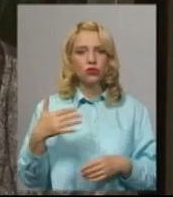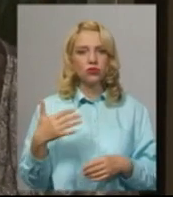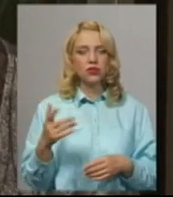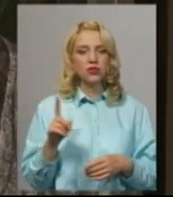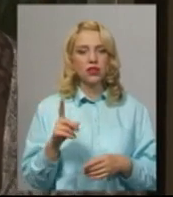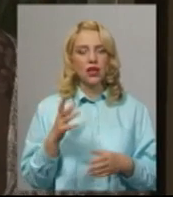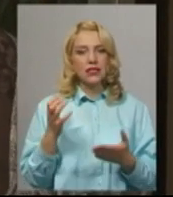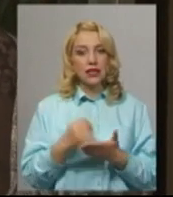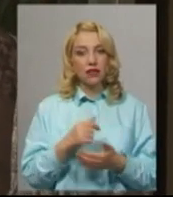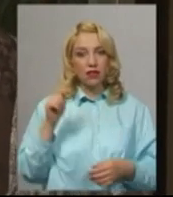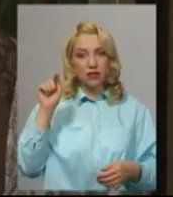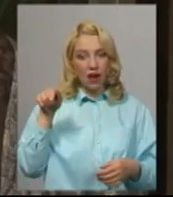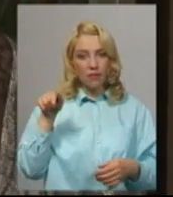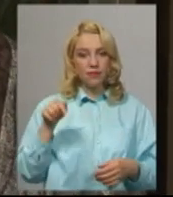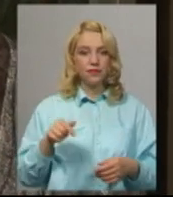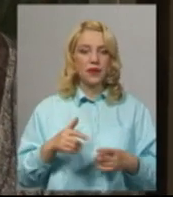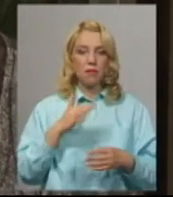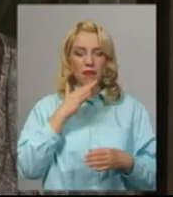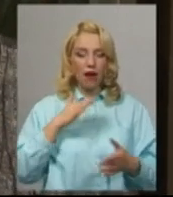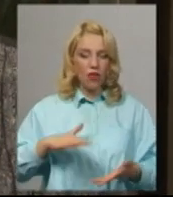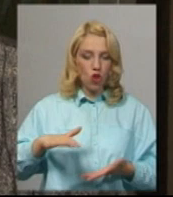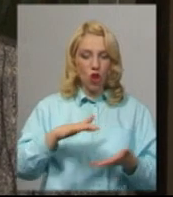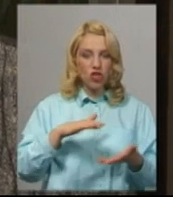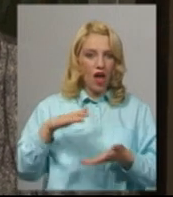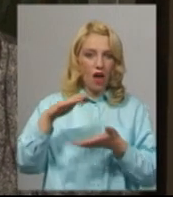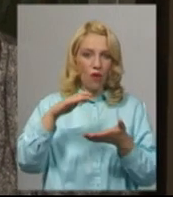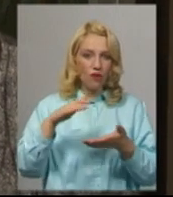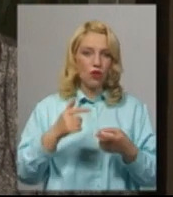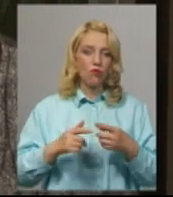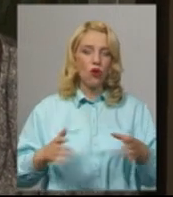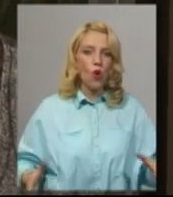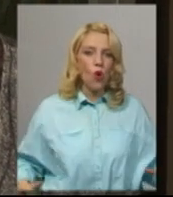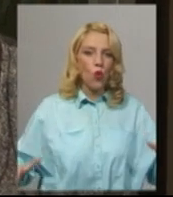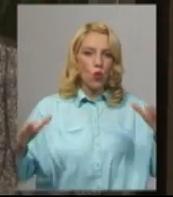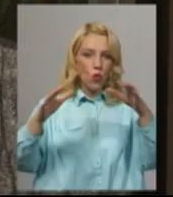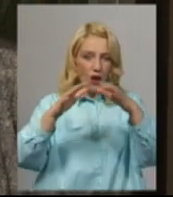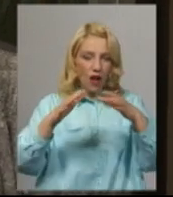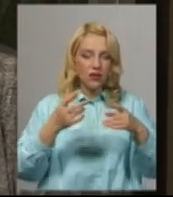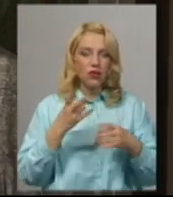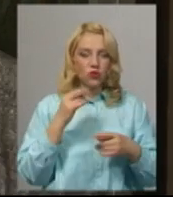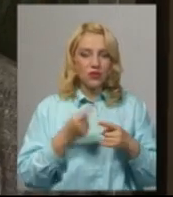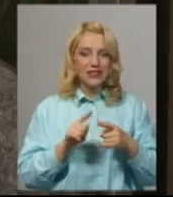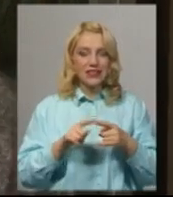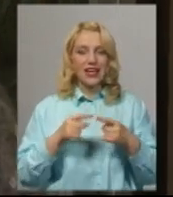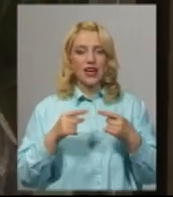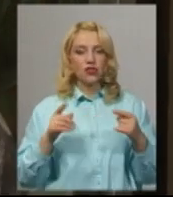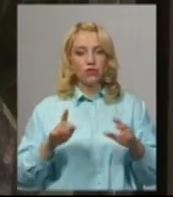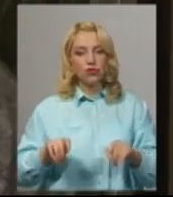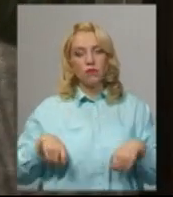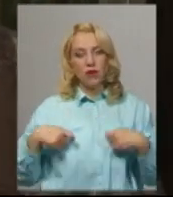знайдені там же на багатошаровому дослідженому кургані. Але вони будуть передані, ці речі,